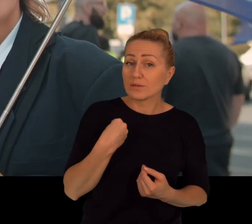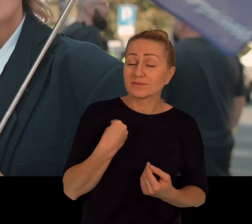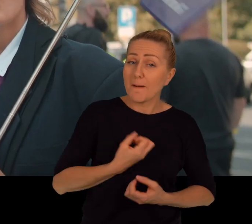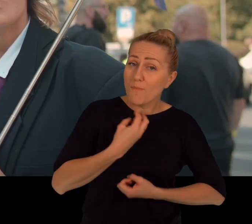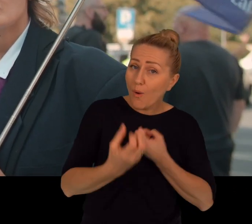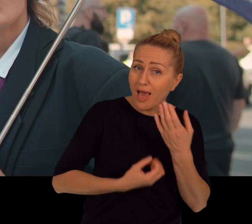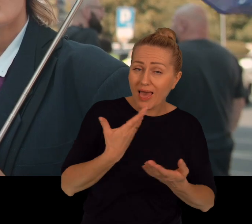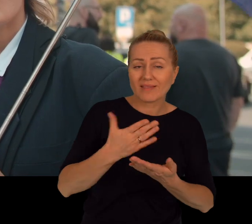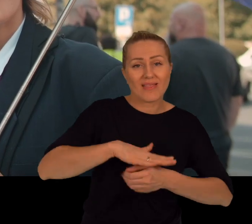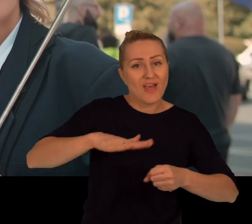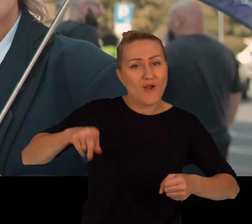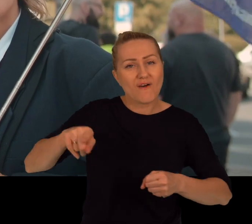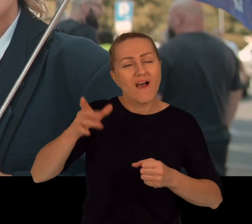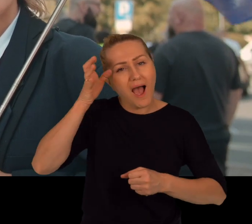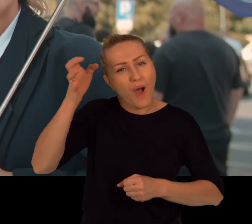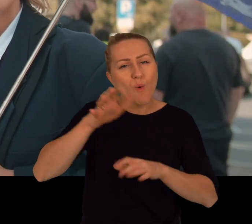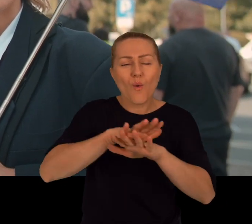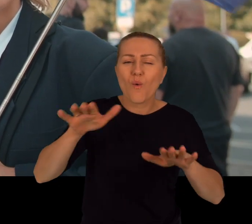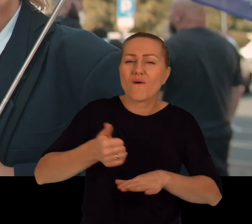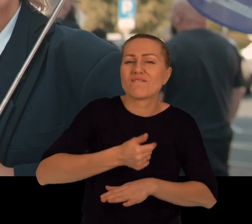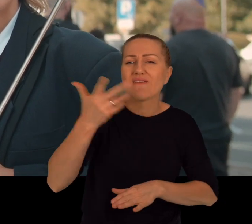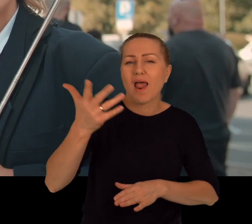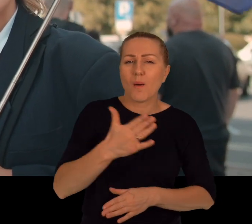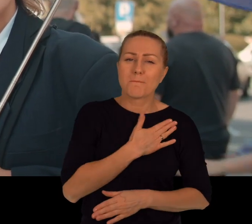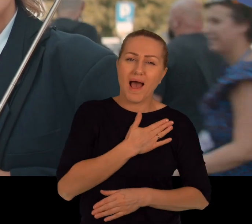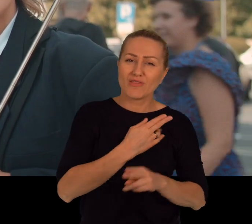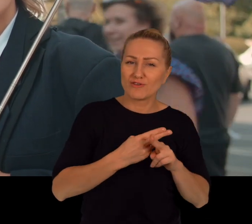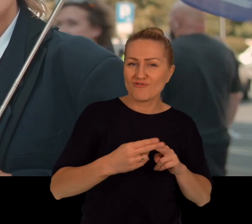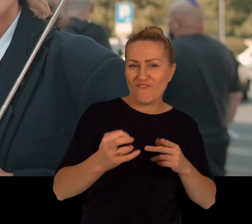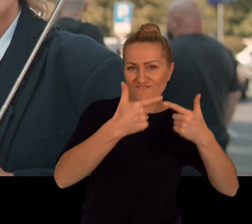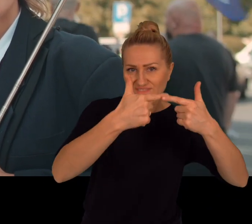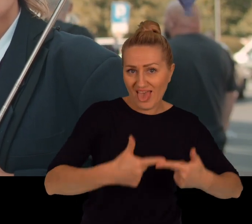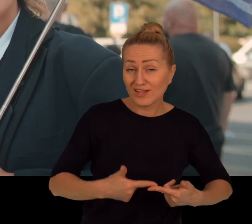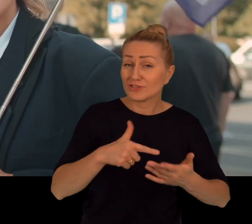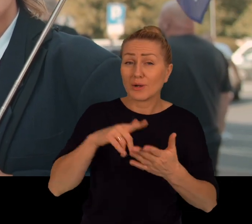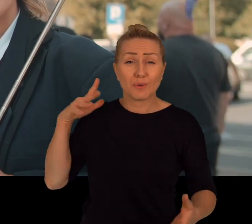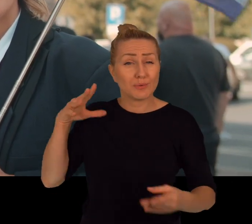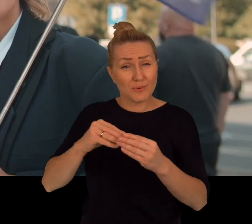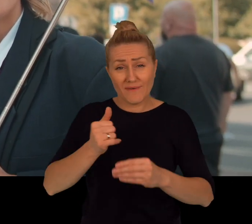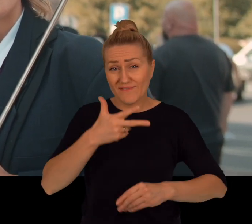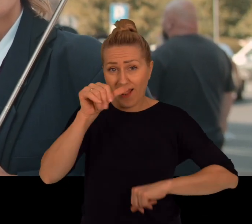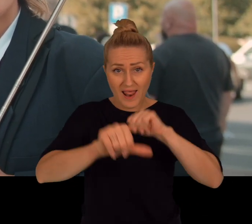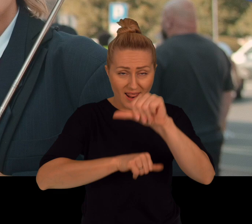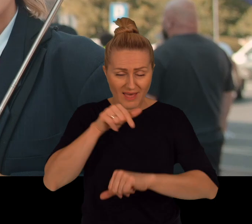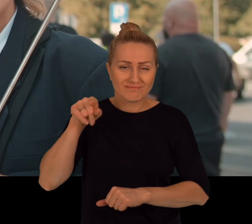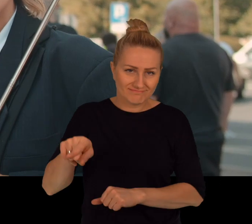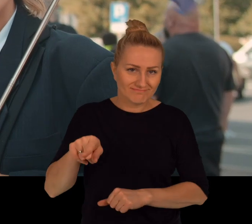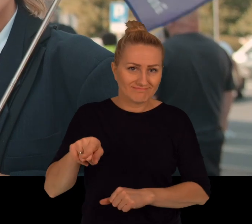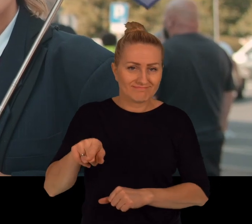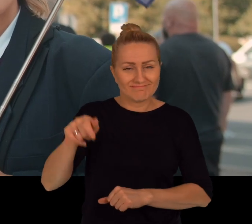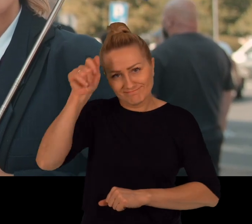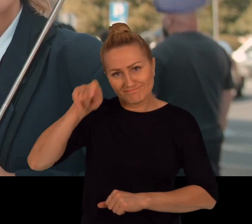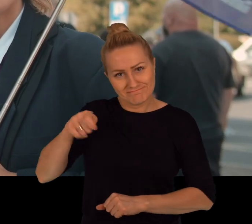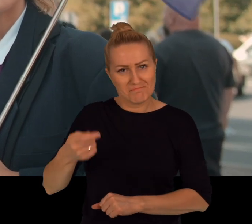polska poetka narodowa, autorka wielu patriotycznych wierszy. Przez lata oczywiście uważana